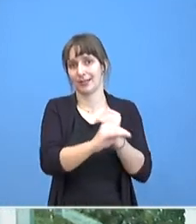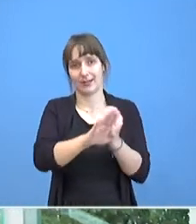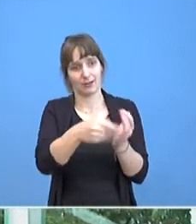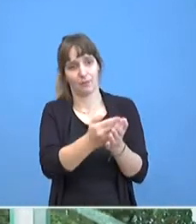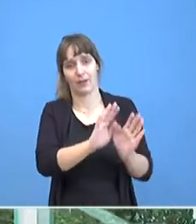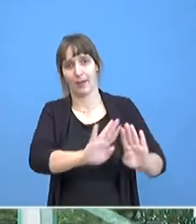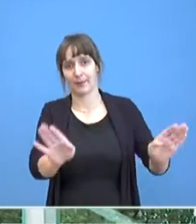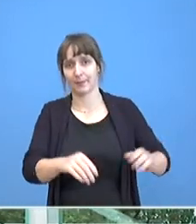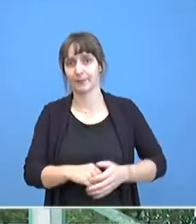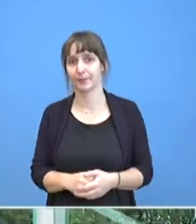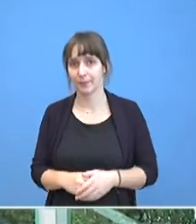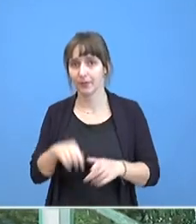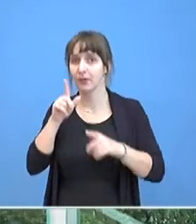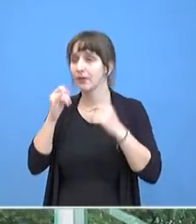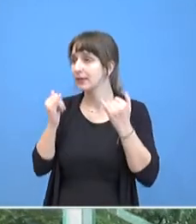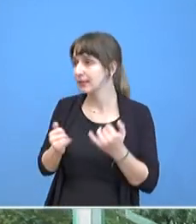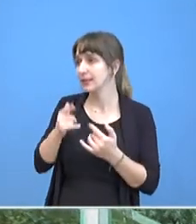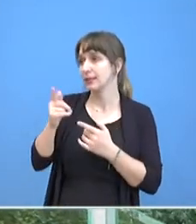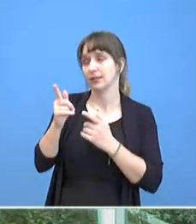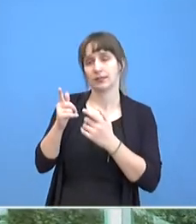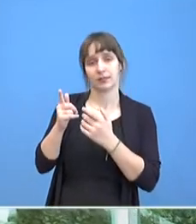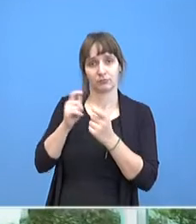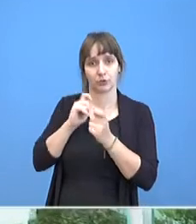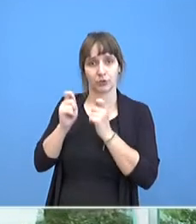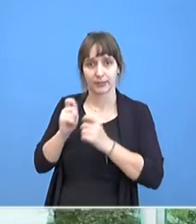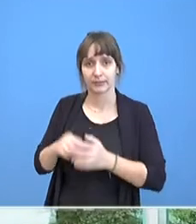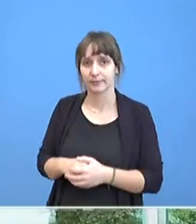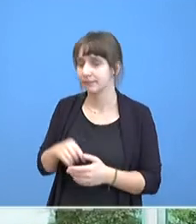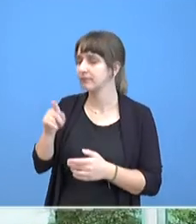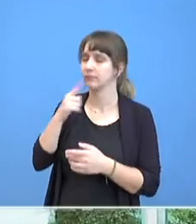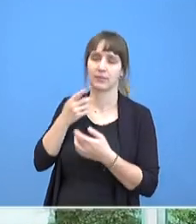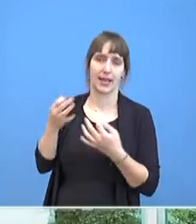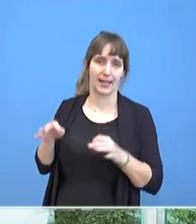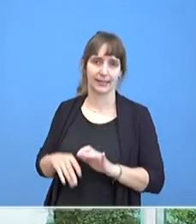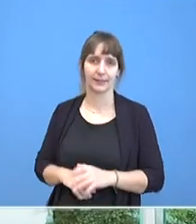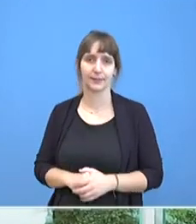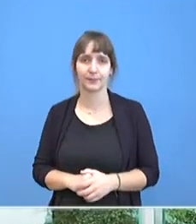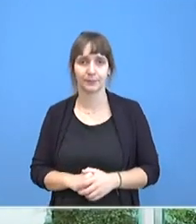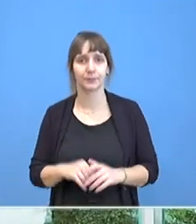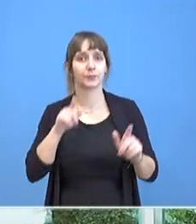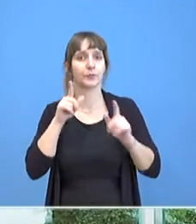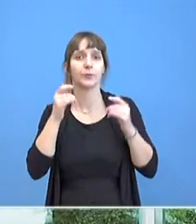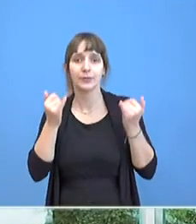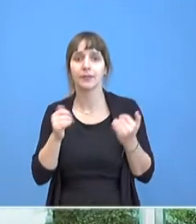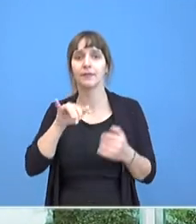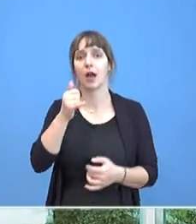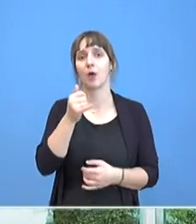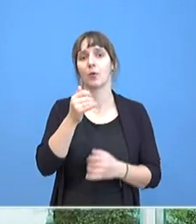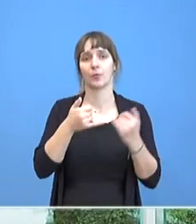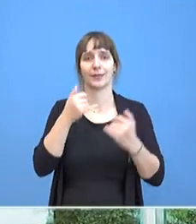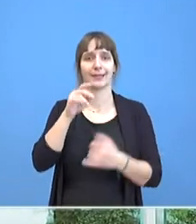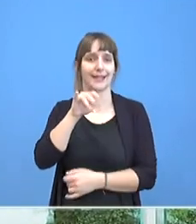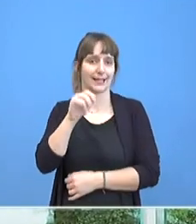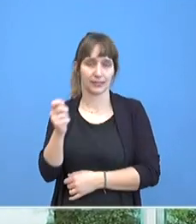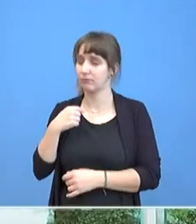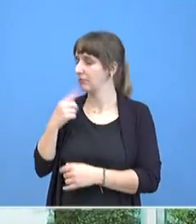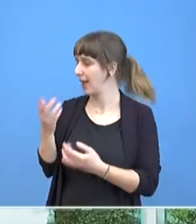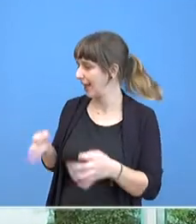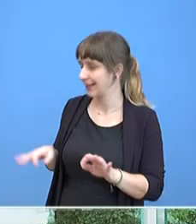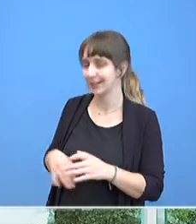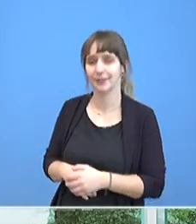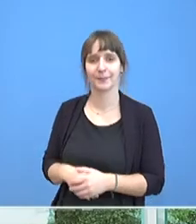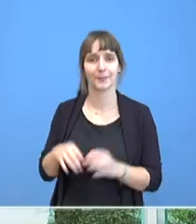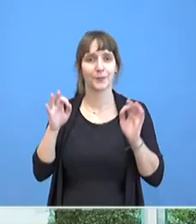Frau Kollegin, bitte. Meins hat sich auch erledigt. Dann Frau Jennen. Hat sich erledigt.